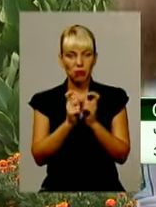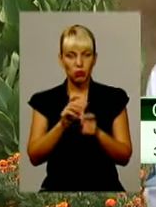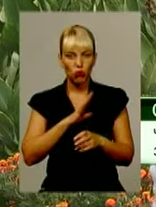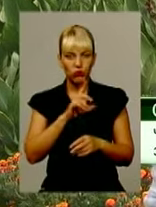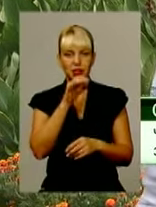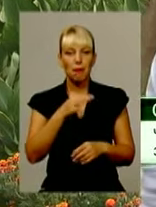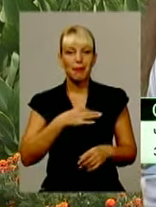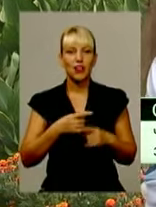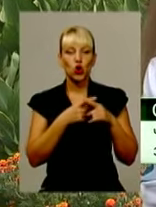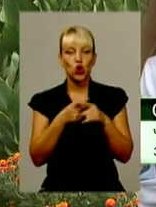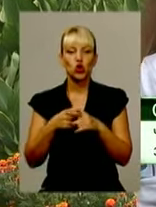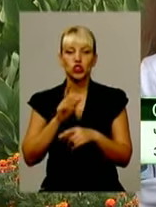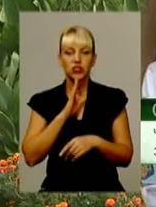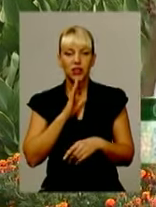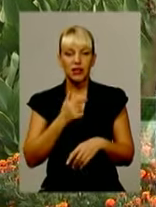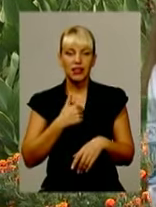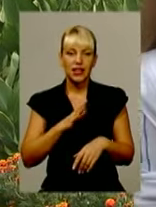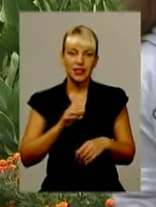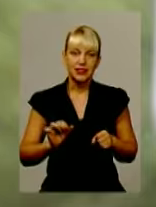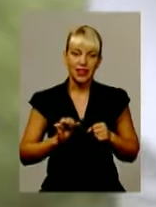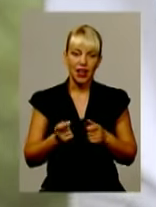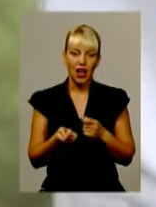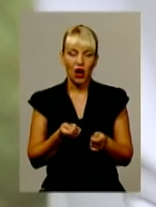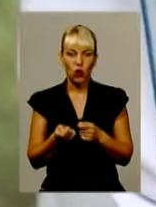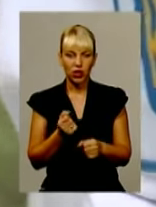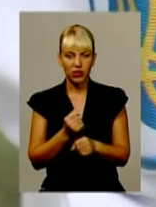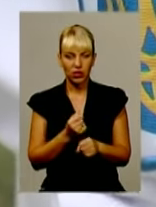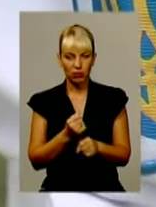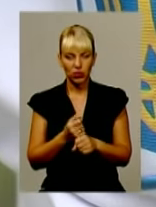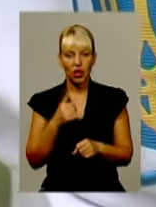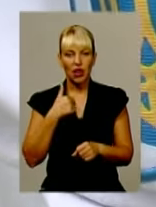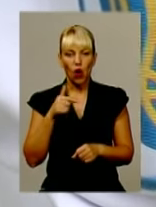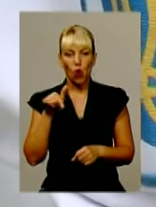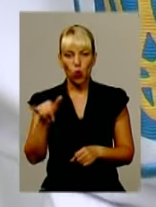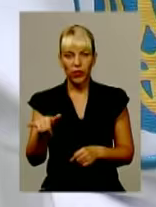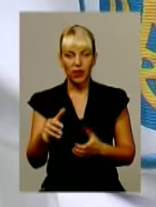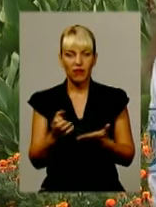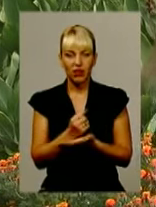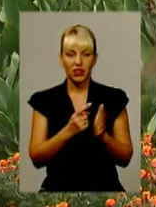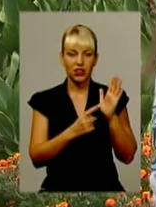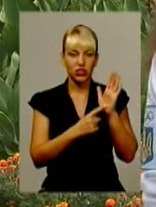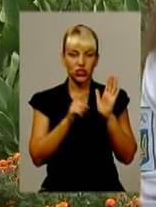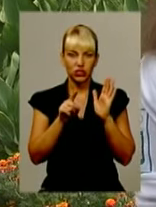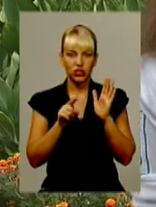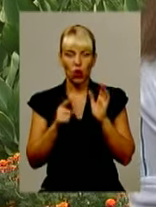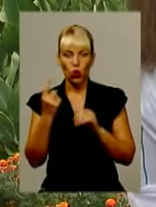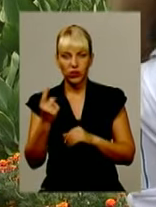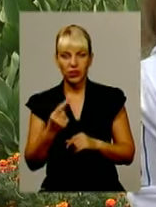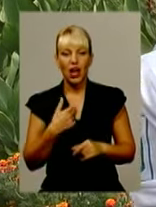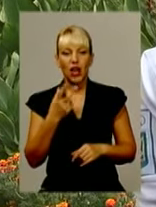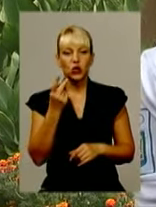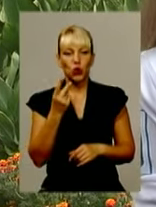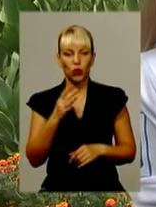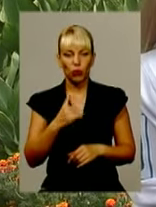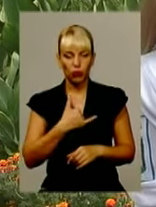Я з нею хоталася більш акуратно роботити. Я в неї виграла 6-1. Другий бой у мене